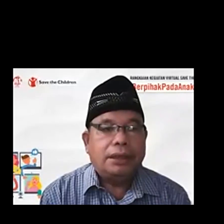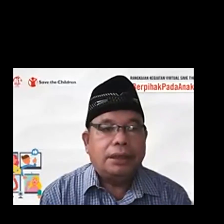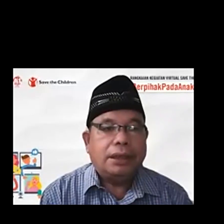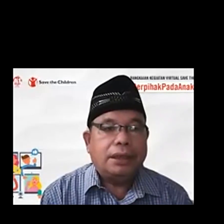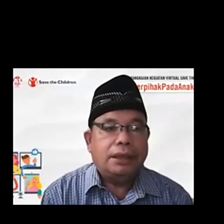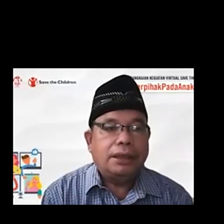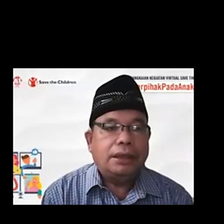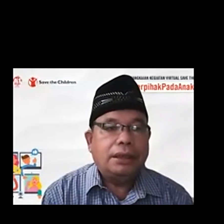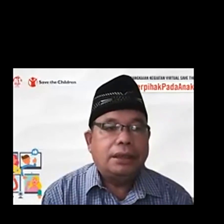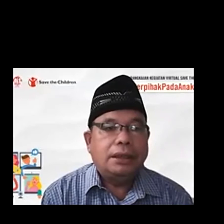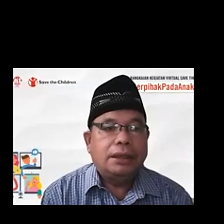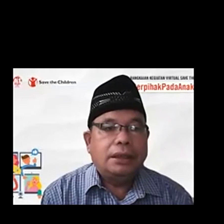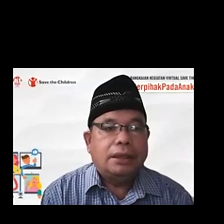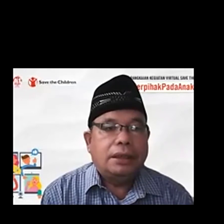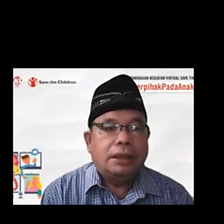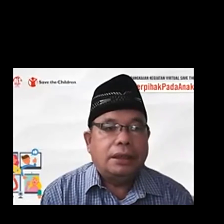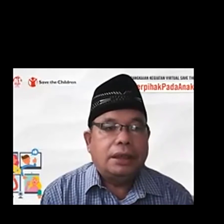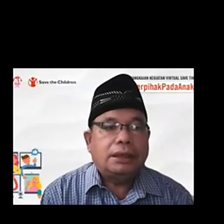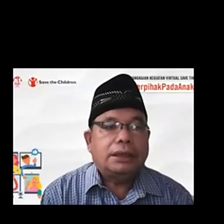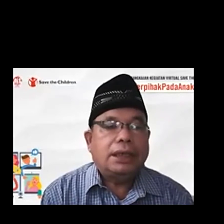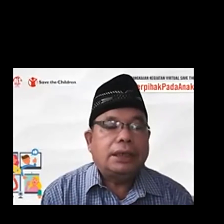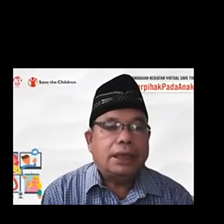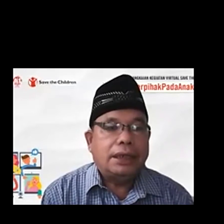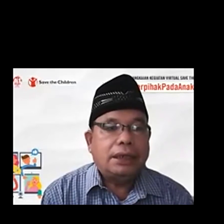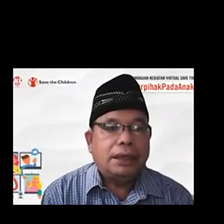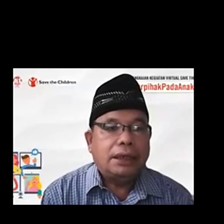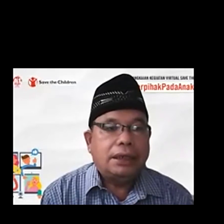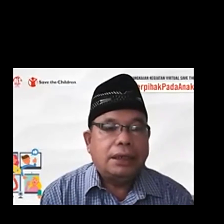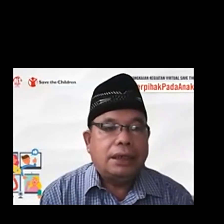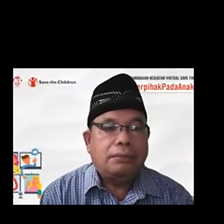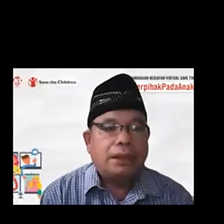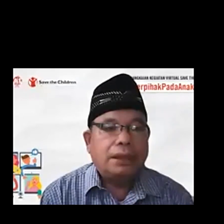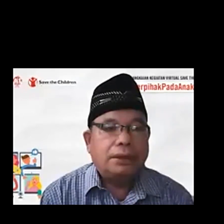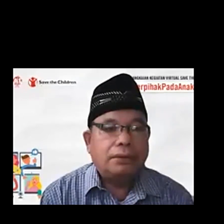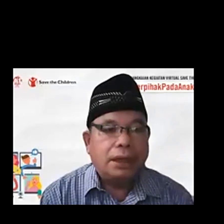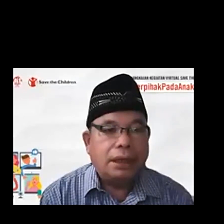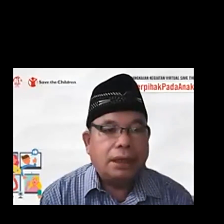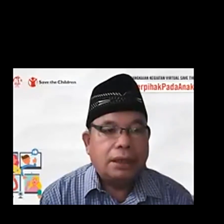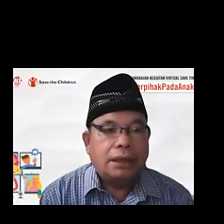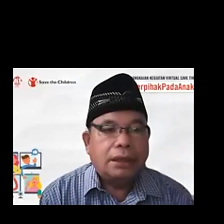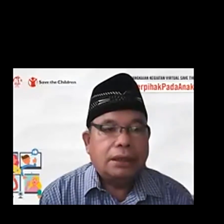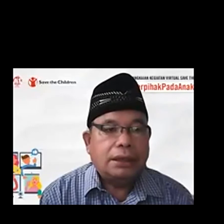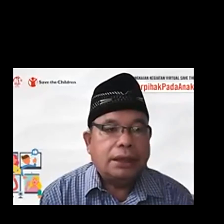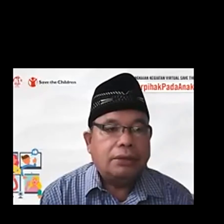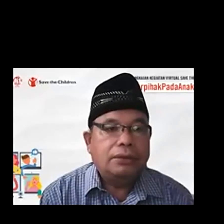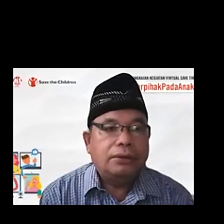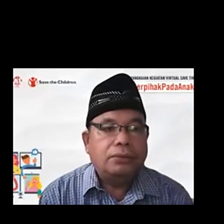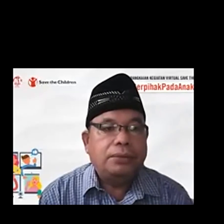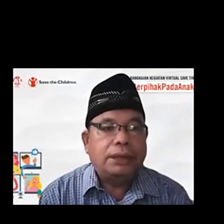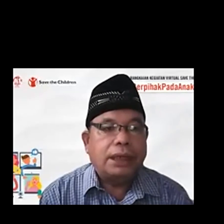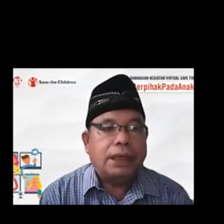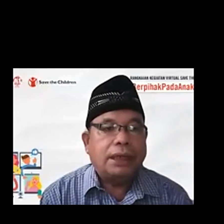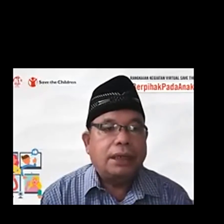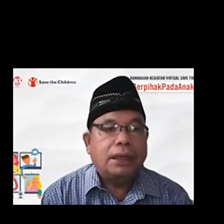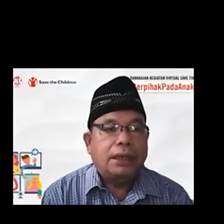dari Dinas Kesehatan, dalam hal ini juga saya selaku